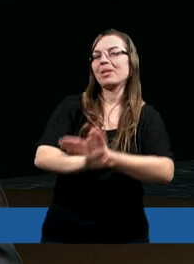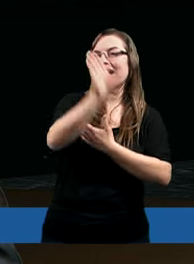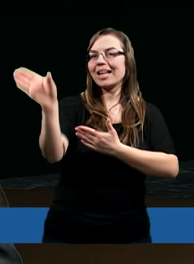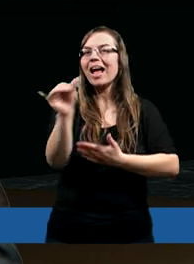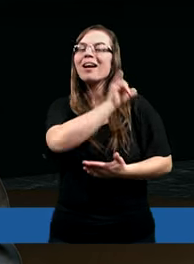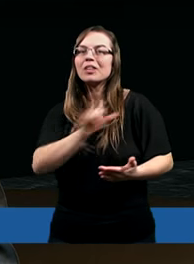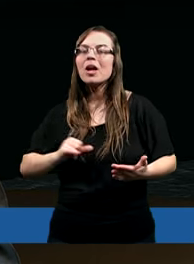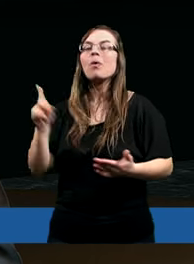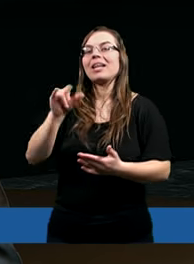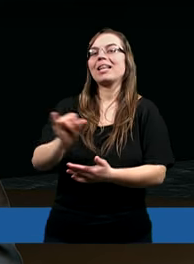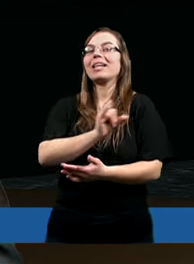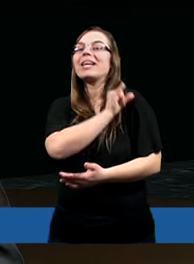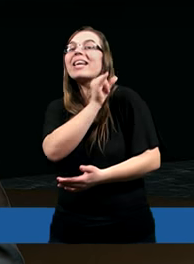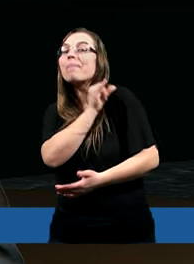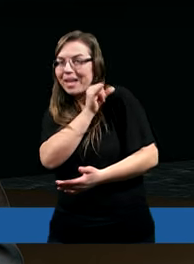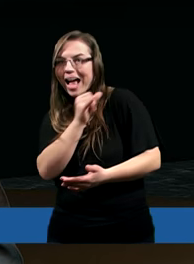z imienia.